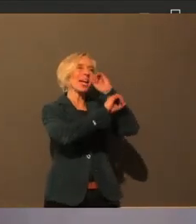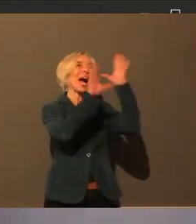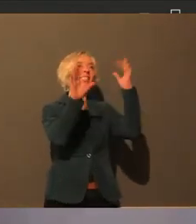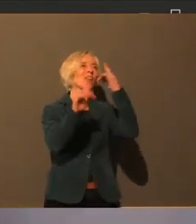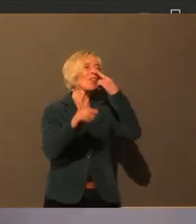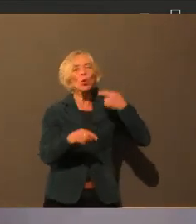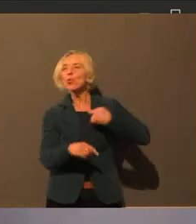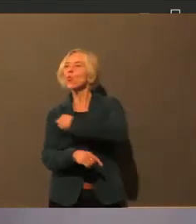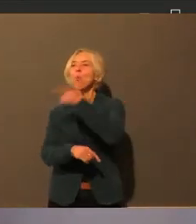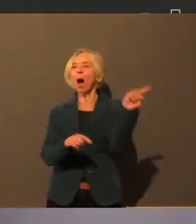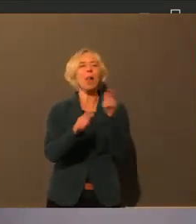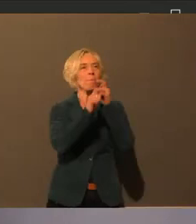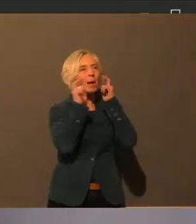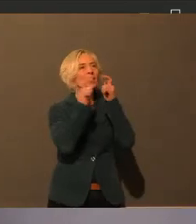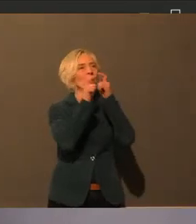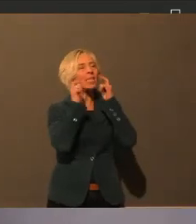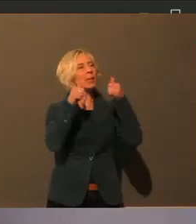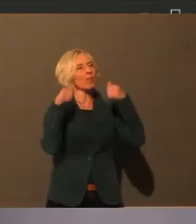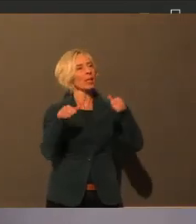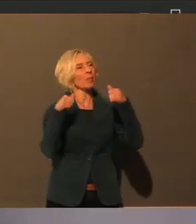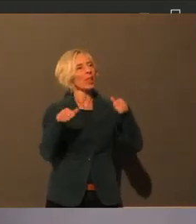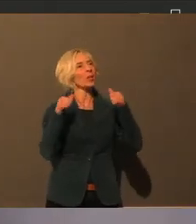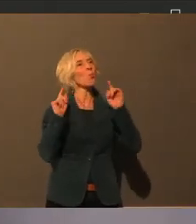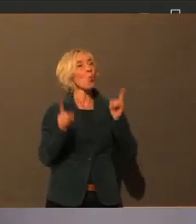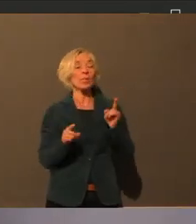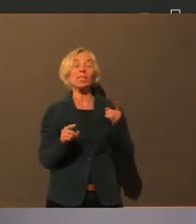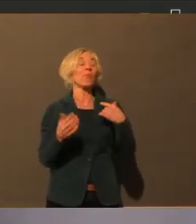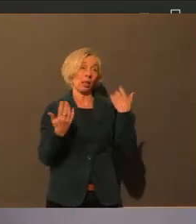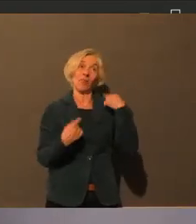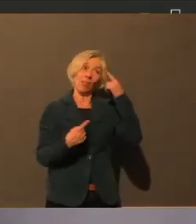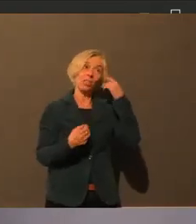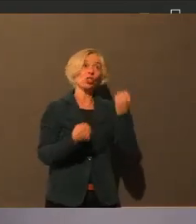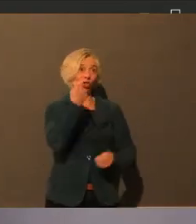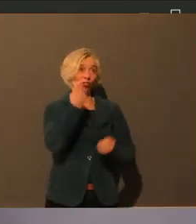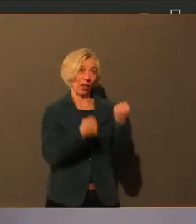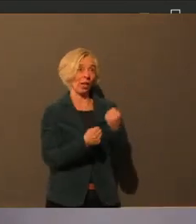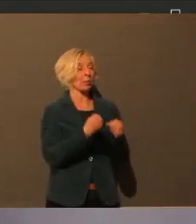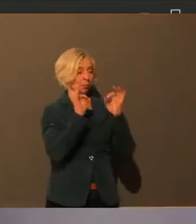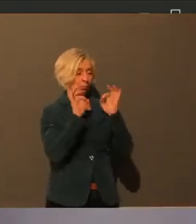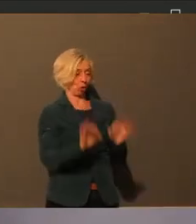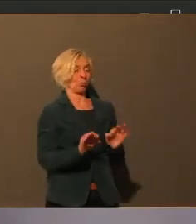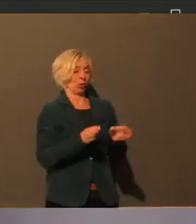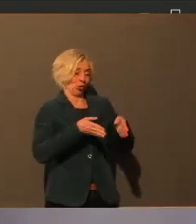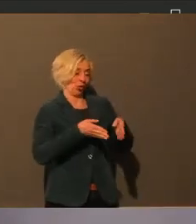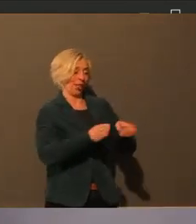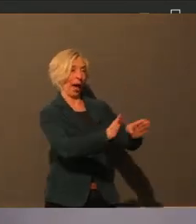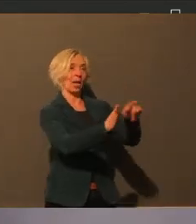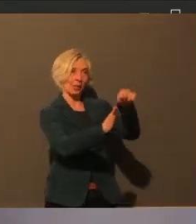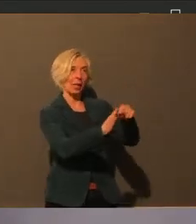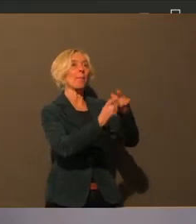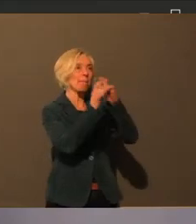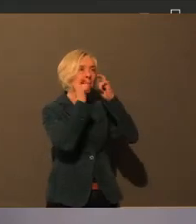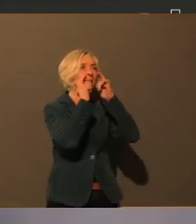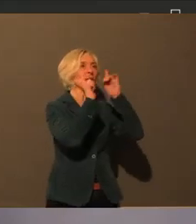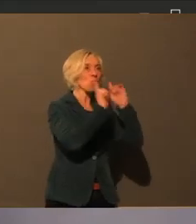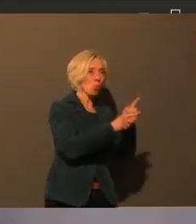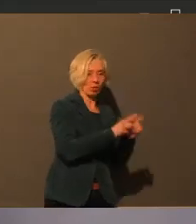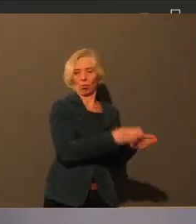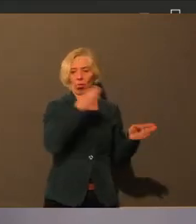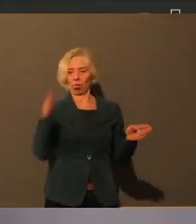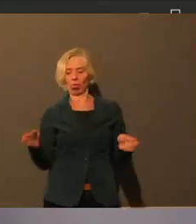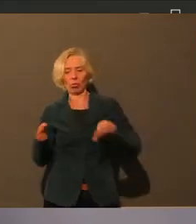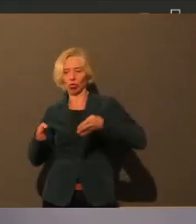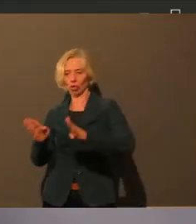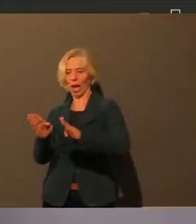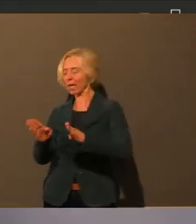irgendeine Grenze gibt zu, die eine Straße ist noch Maskenpflicht, die andere nicht mehr. Und man muss als Bürger schon auch informiert sein, wo es denn